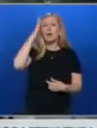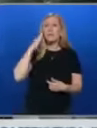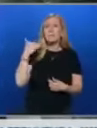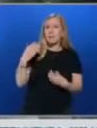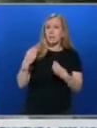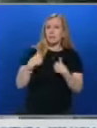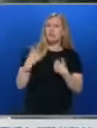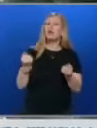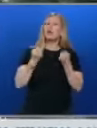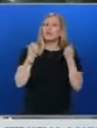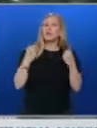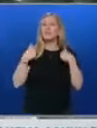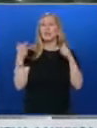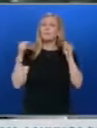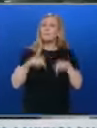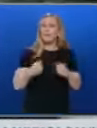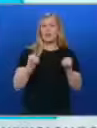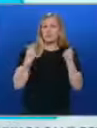Оцеля и сега ще оцелееш.